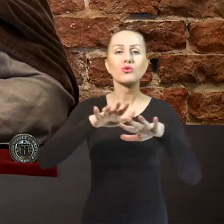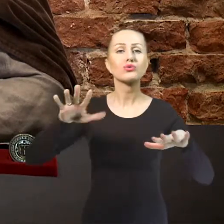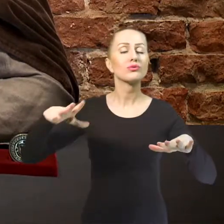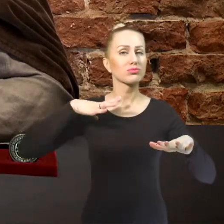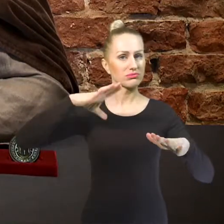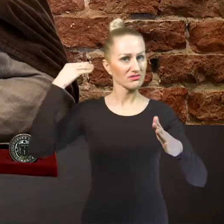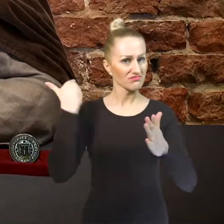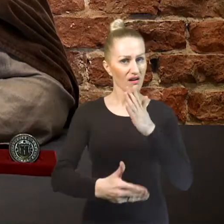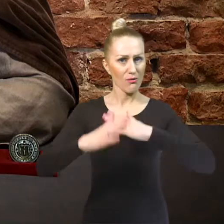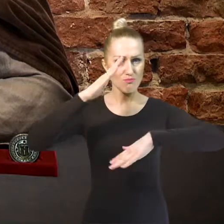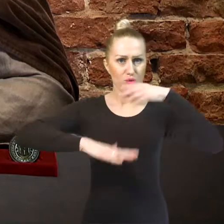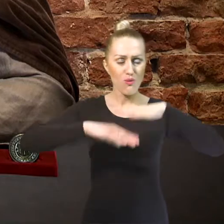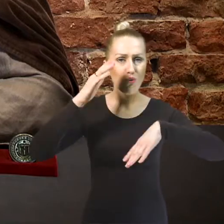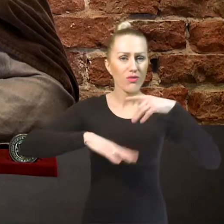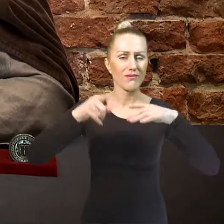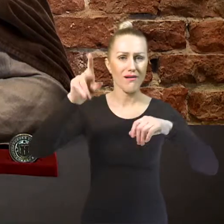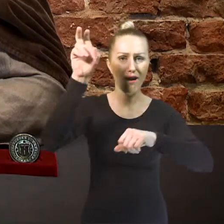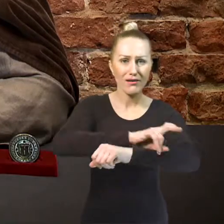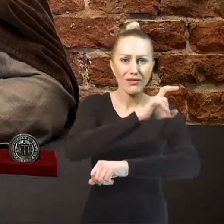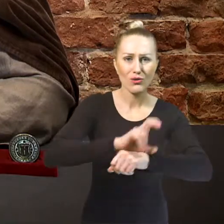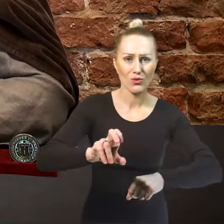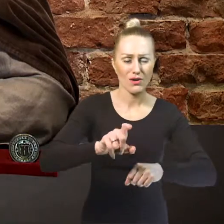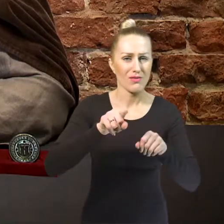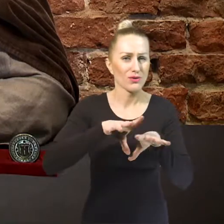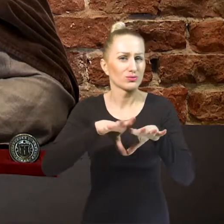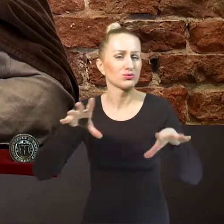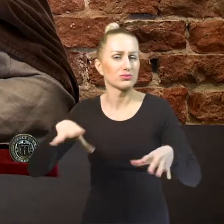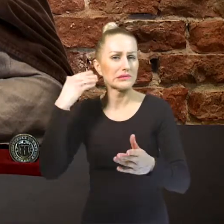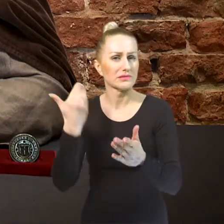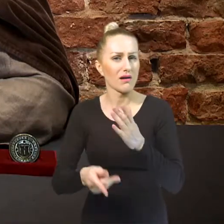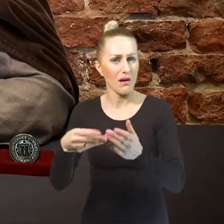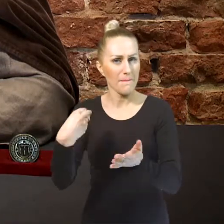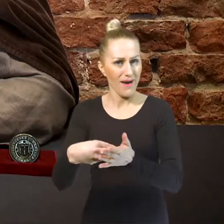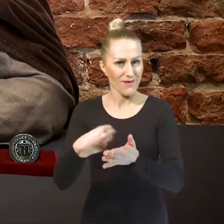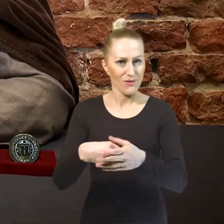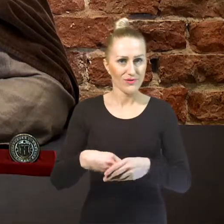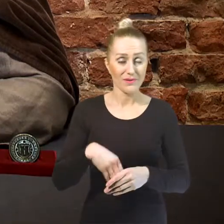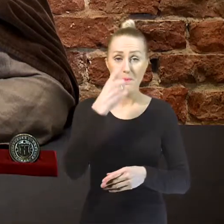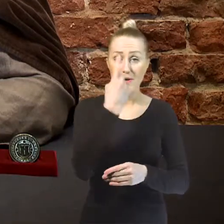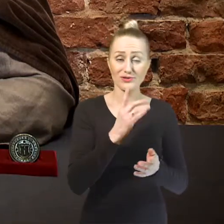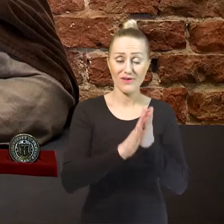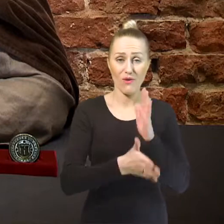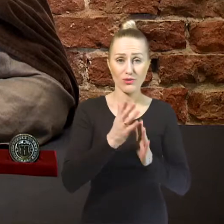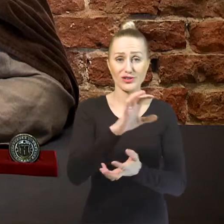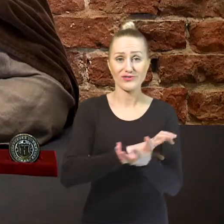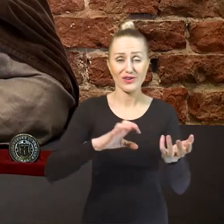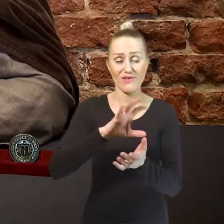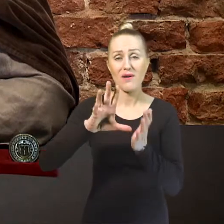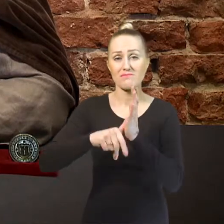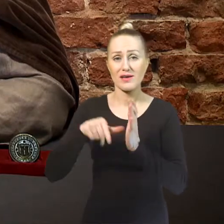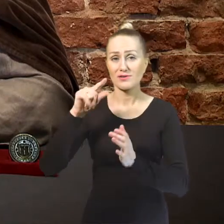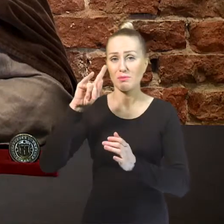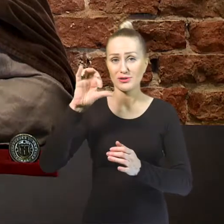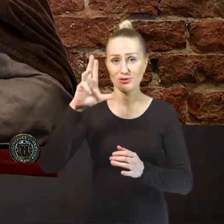architekturze, jak wielkie były straty w majątku. Pierwsza wojna światowa i